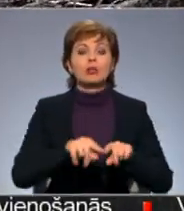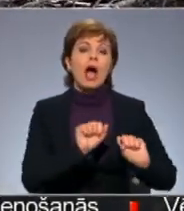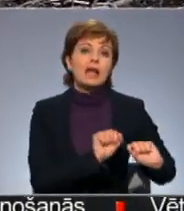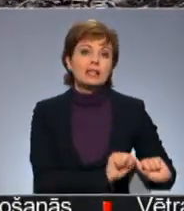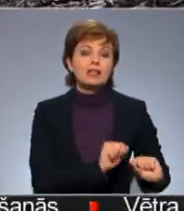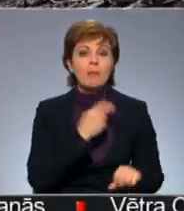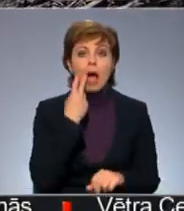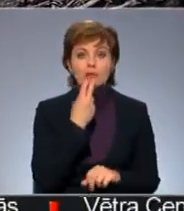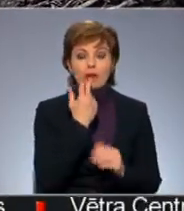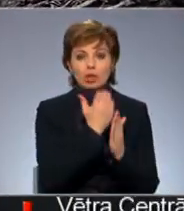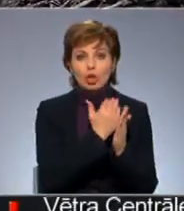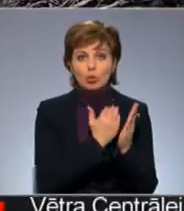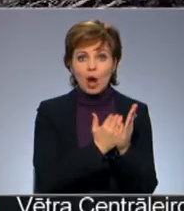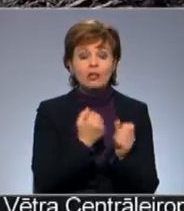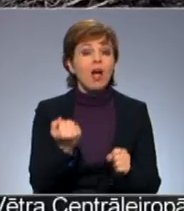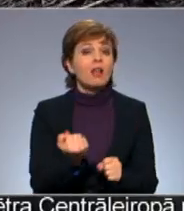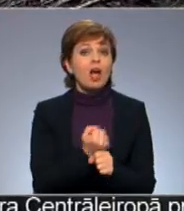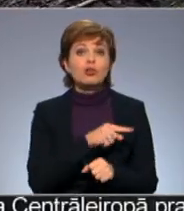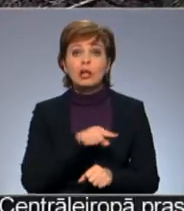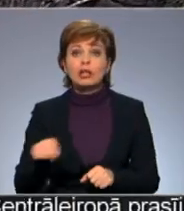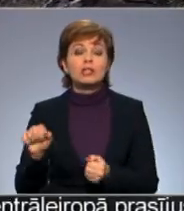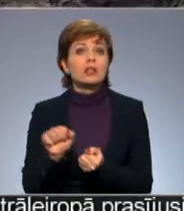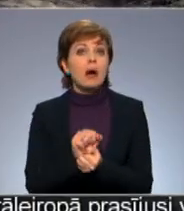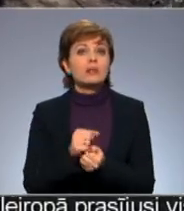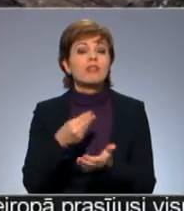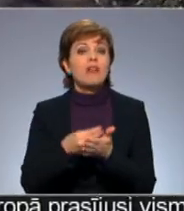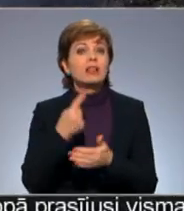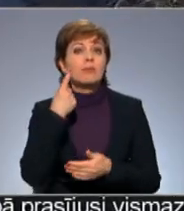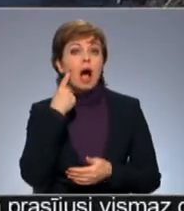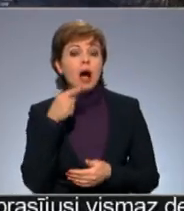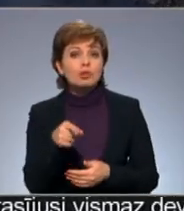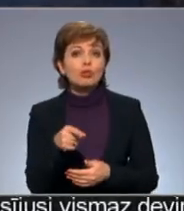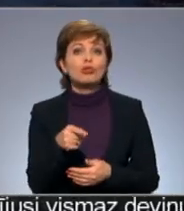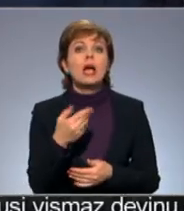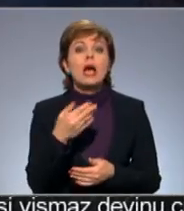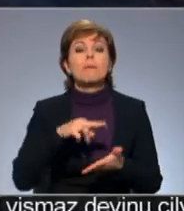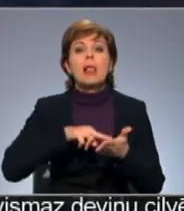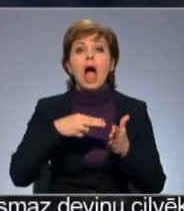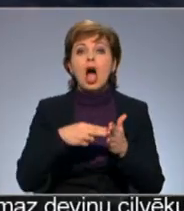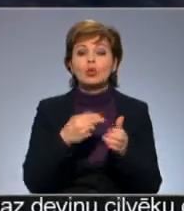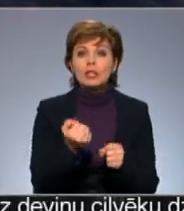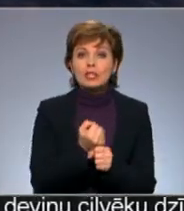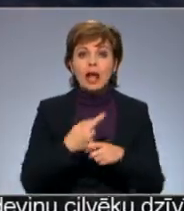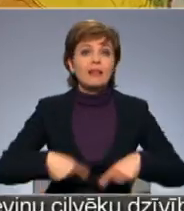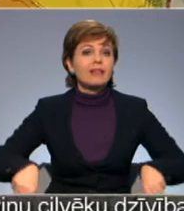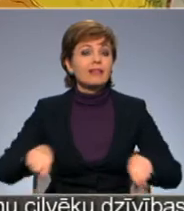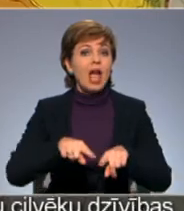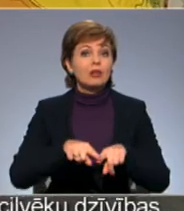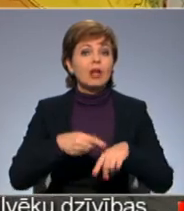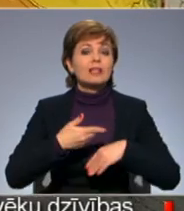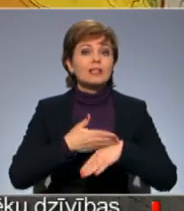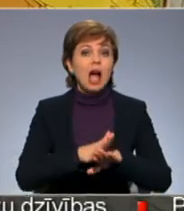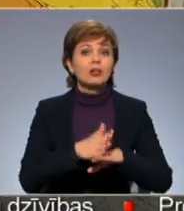apsaimniekošanas noteikumi. Taču līdz ar dabas vērtību apsināšanu un dabas aizsardzības plānu izstrādi, teritorijas sadalīta